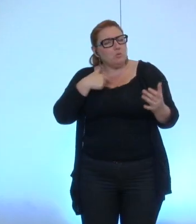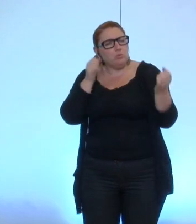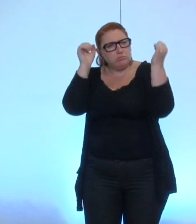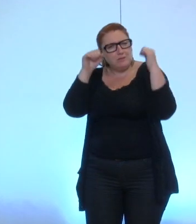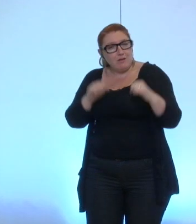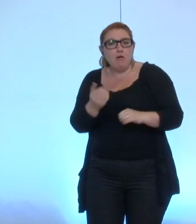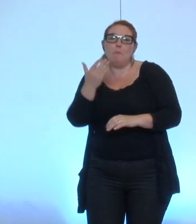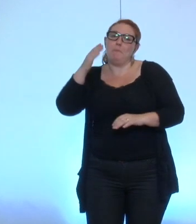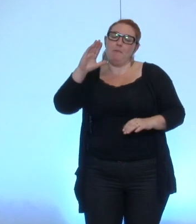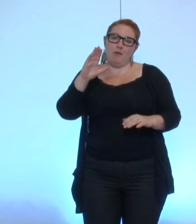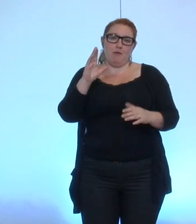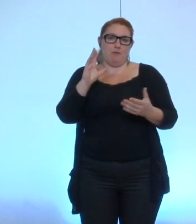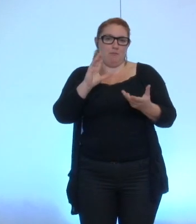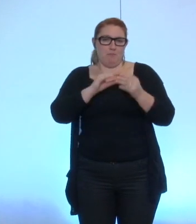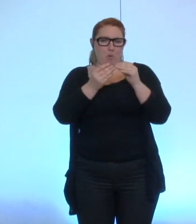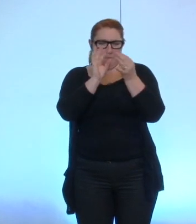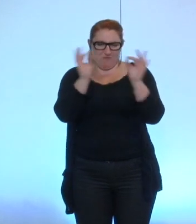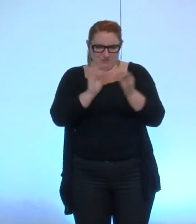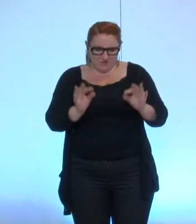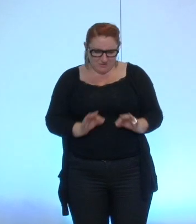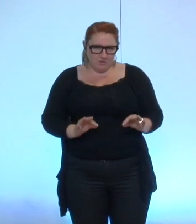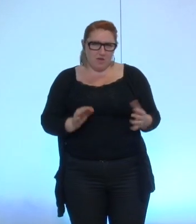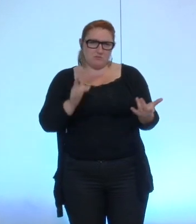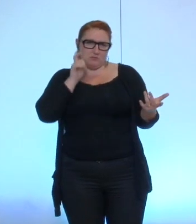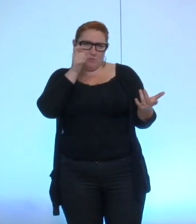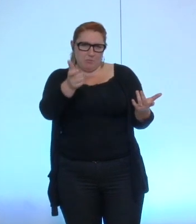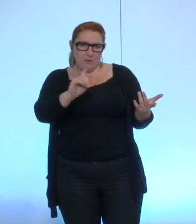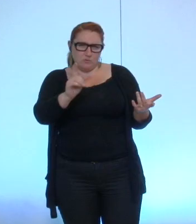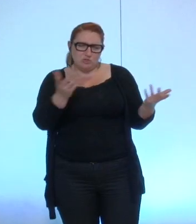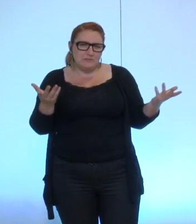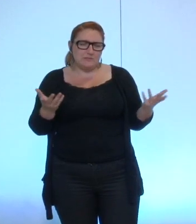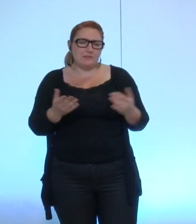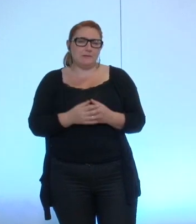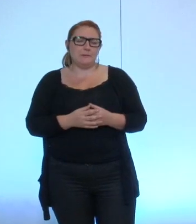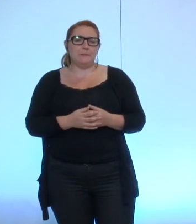problèmes de rédaction et de cohérence avec les textes en vigueur